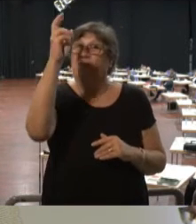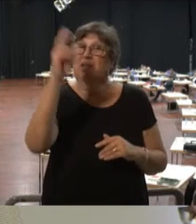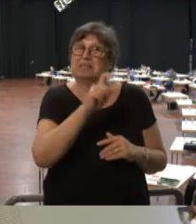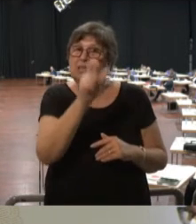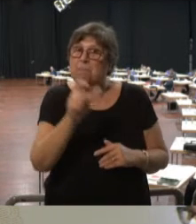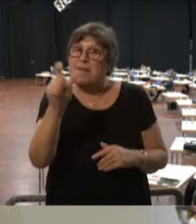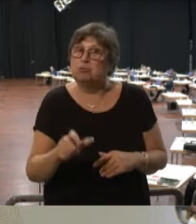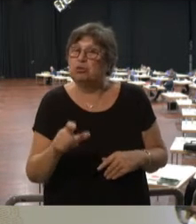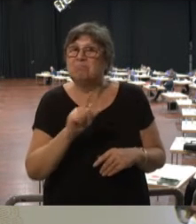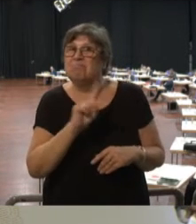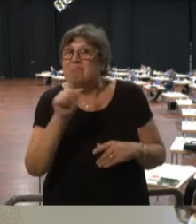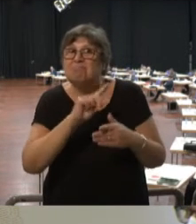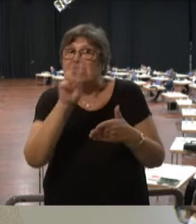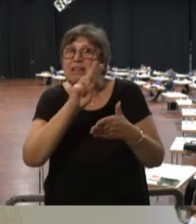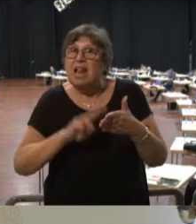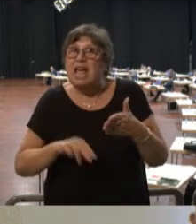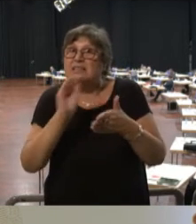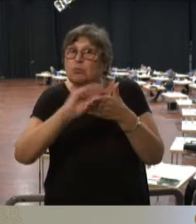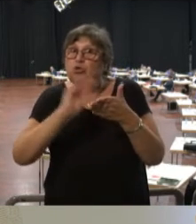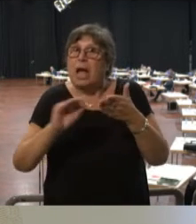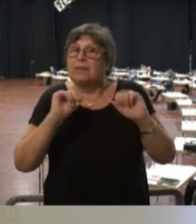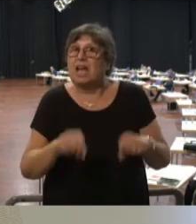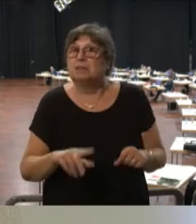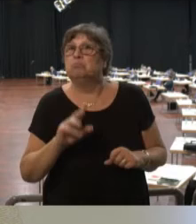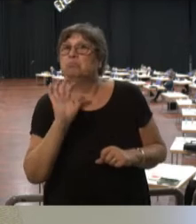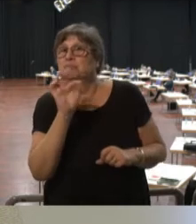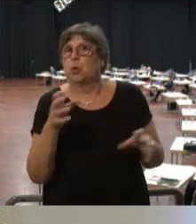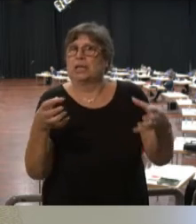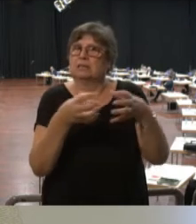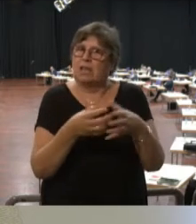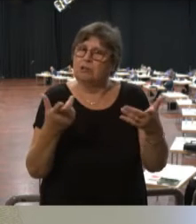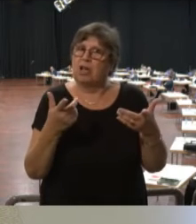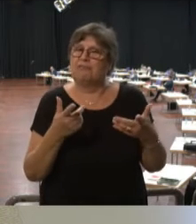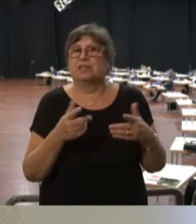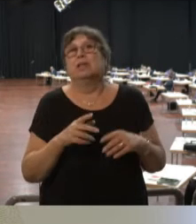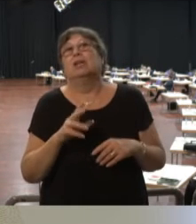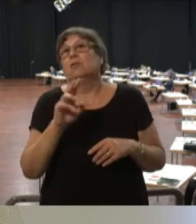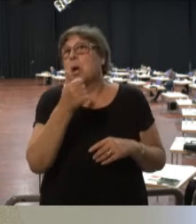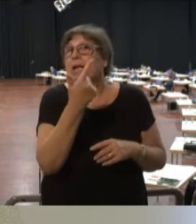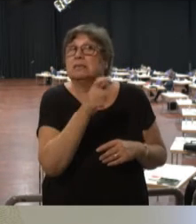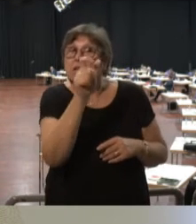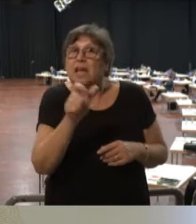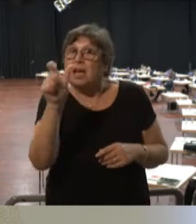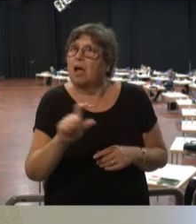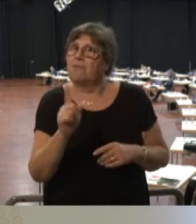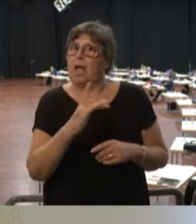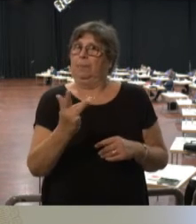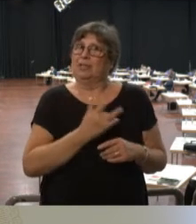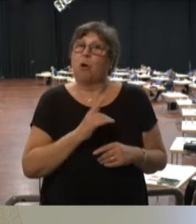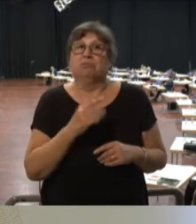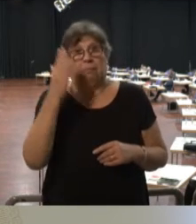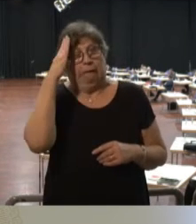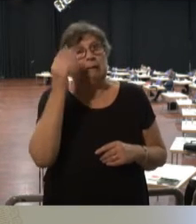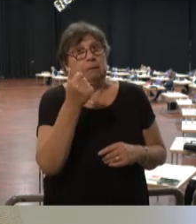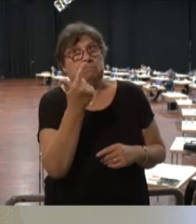die nicht lesen und schreiben können. Das ist für eine Gesellschaft, das ist für die Einzelnen, die betroffen sind, ich kenne da